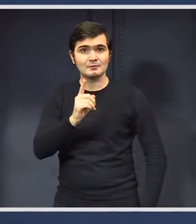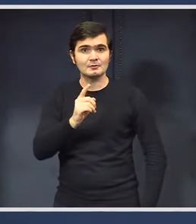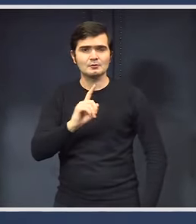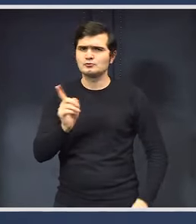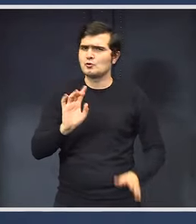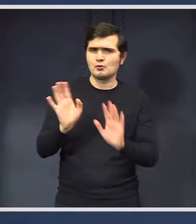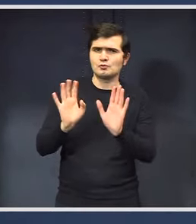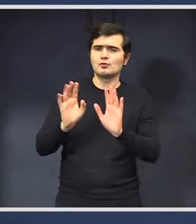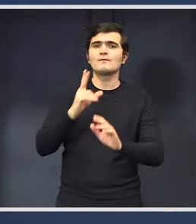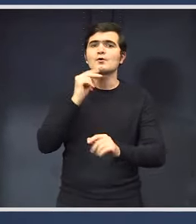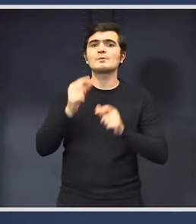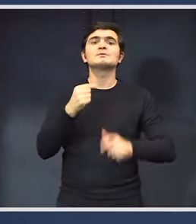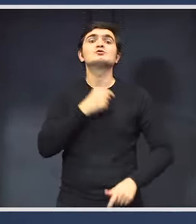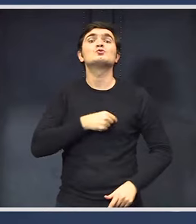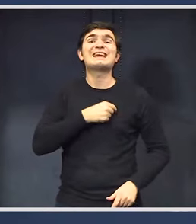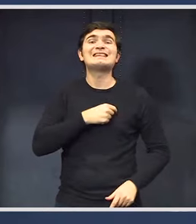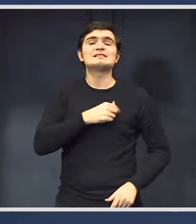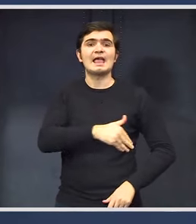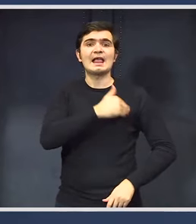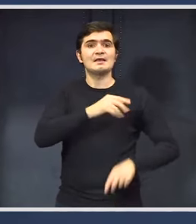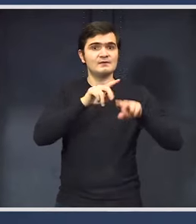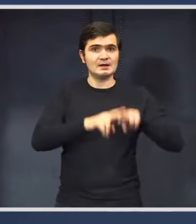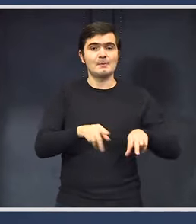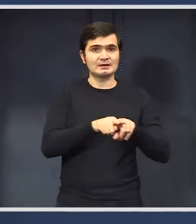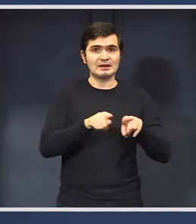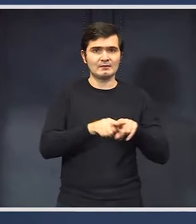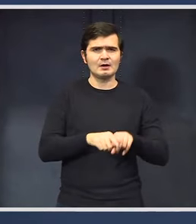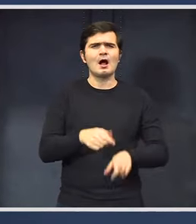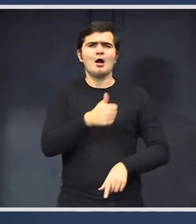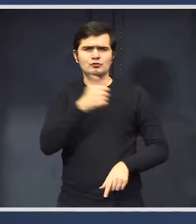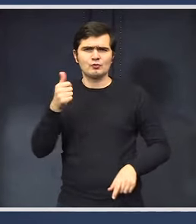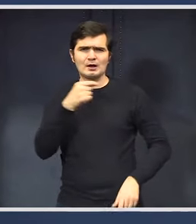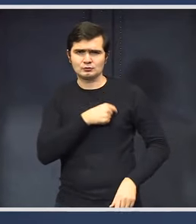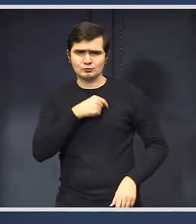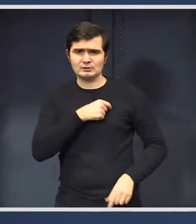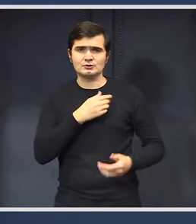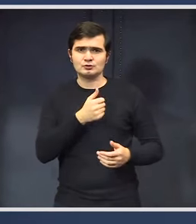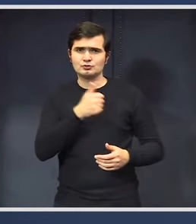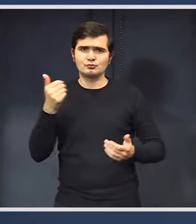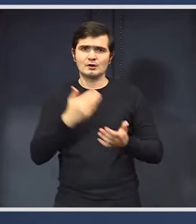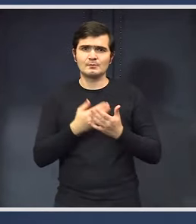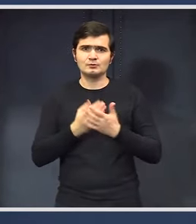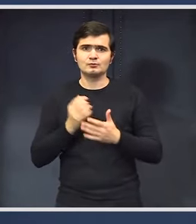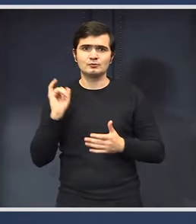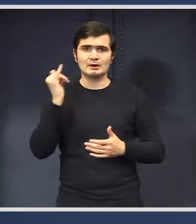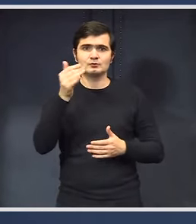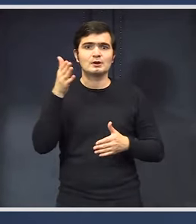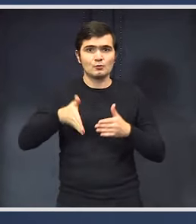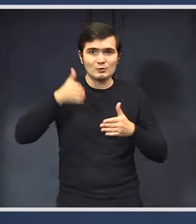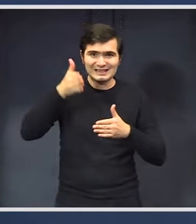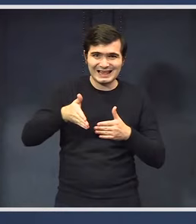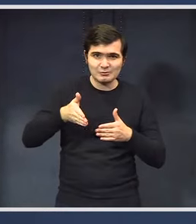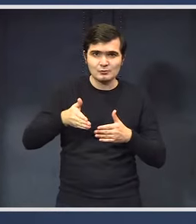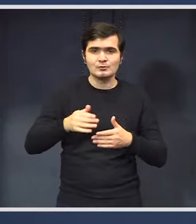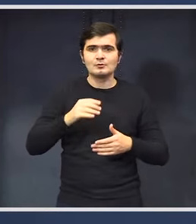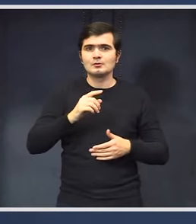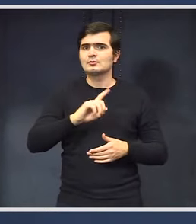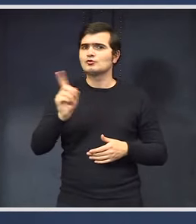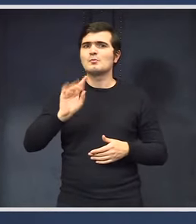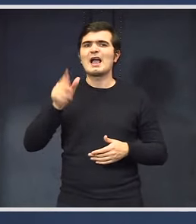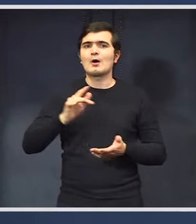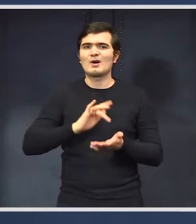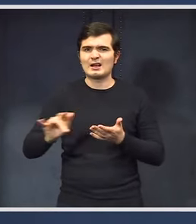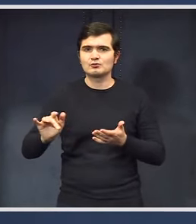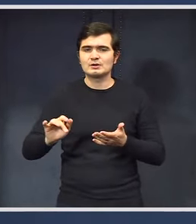Nu, nu. E vorba despre studenți. Deci doar studenți și doar pentru călătoririle cu trenuri. Unde aveau gratuitate, da. Am